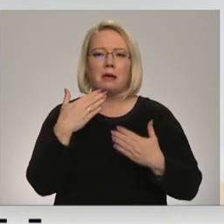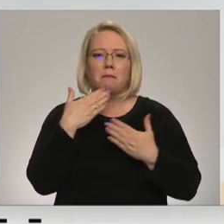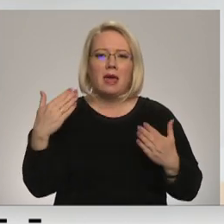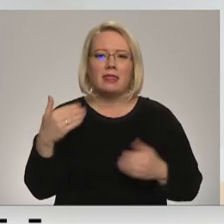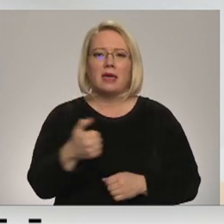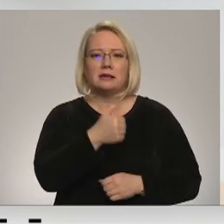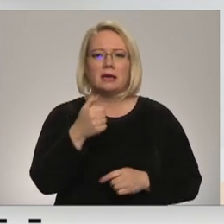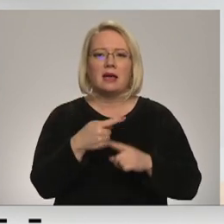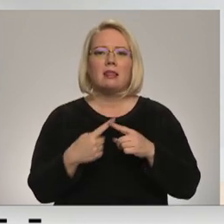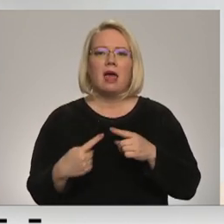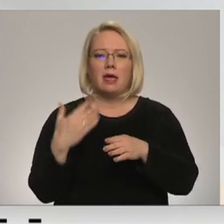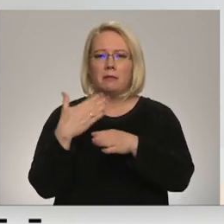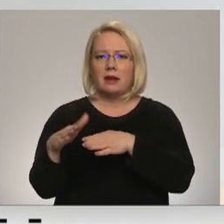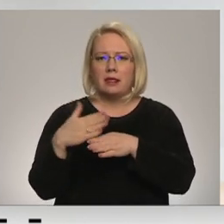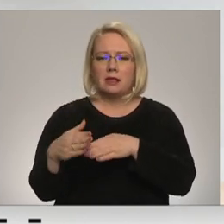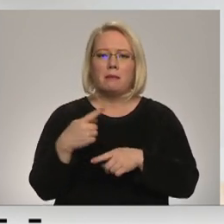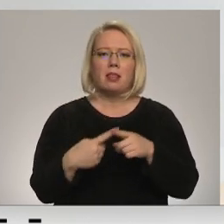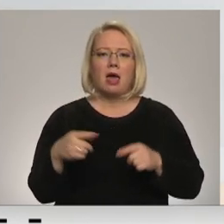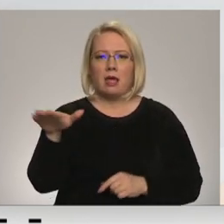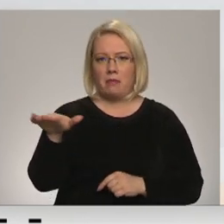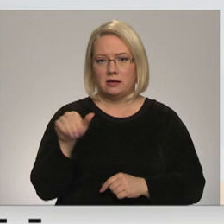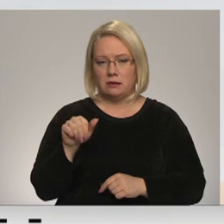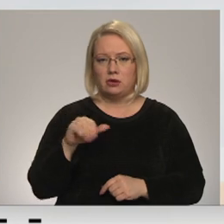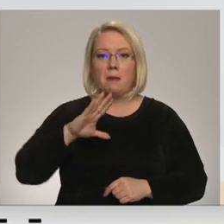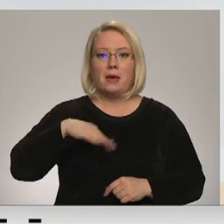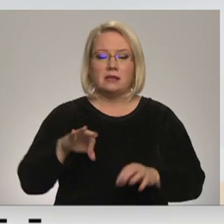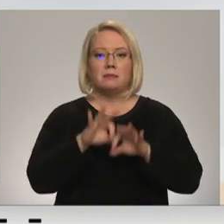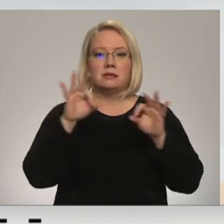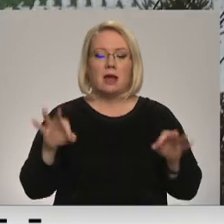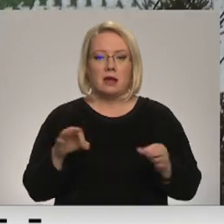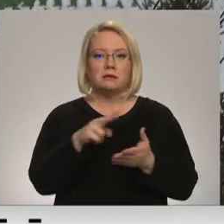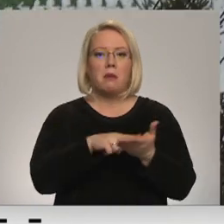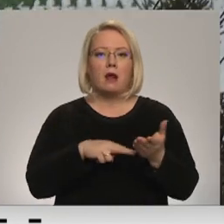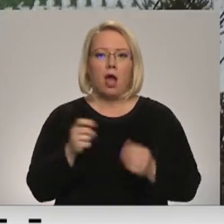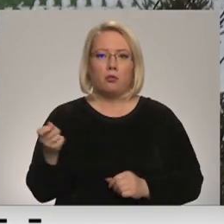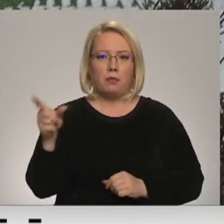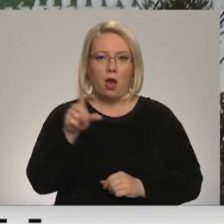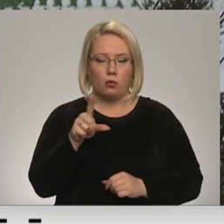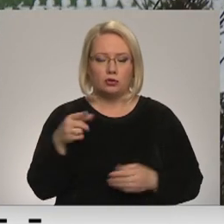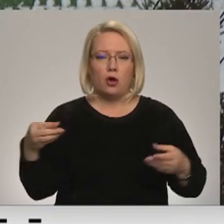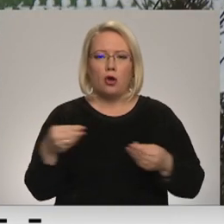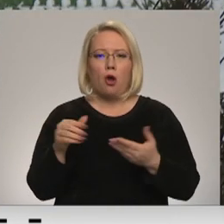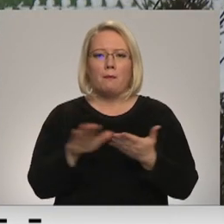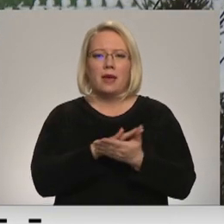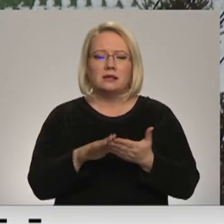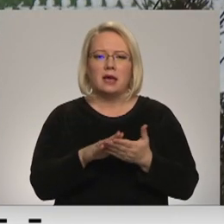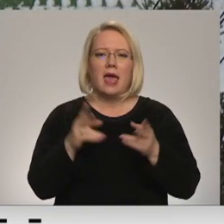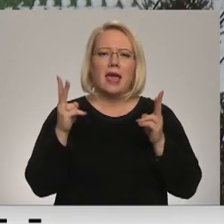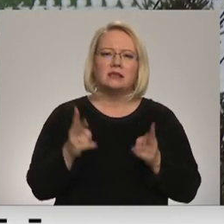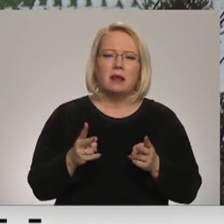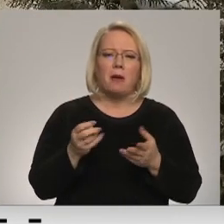kredītiem, lētām aizņemšanām. Un pēc tam sāksies parādu pieaugums. Kompensēs arī ekstremālu